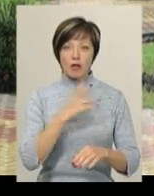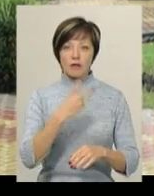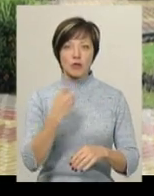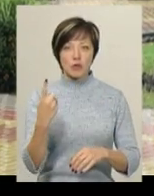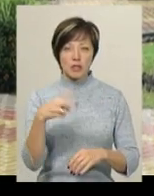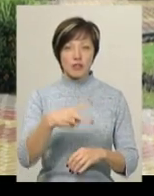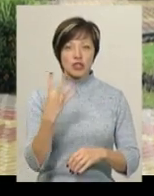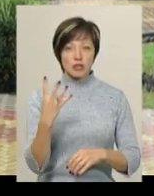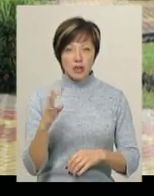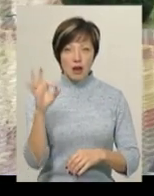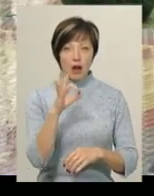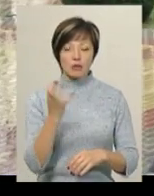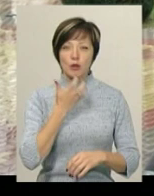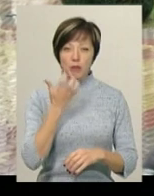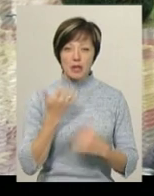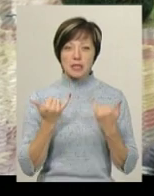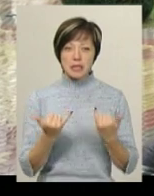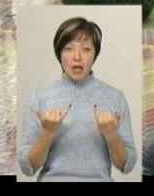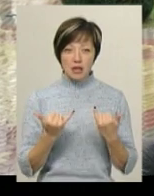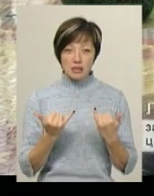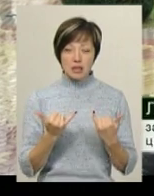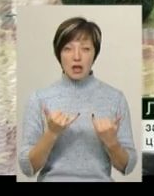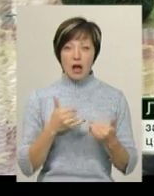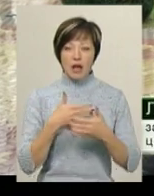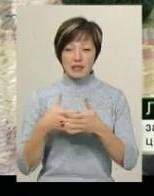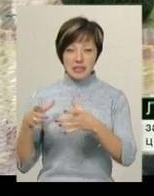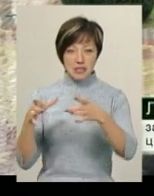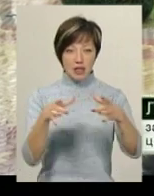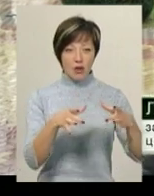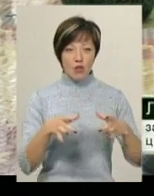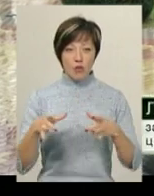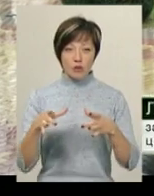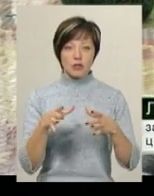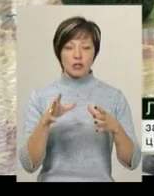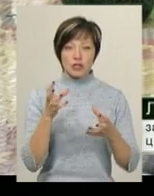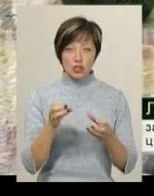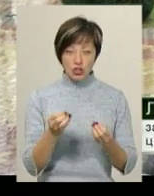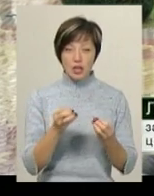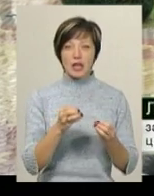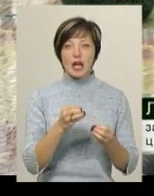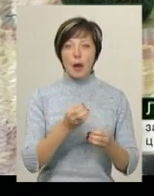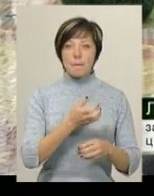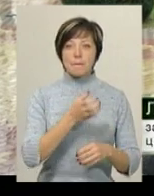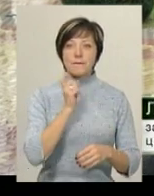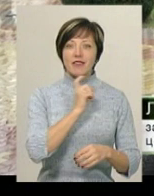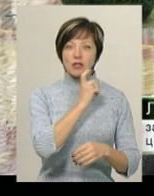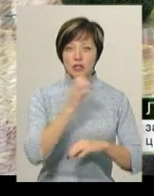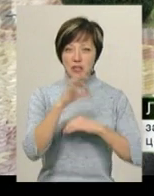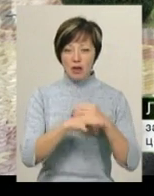-24 градусів тепла. Заразі активний циклон його атмосферній фронти, переміщується з північного заходу,